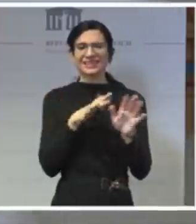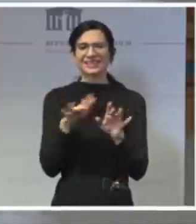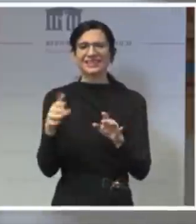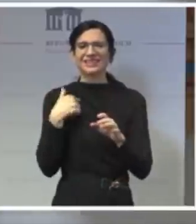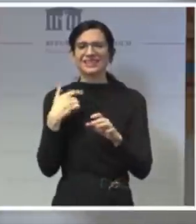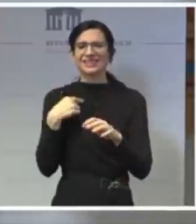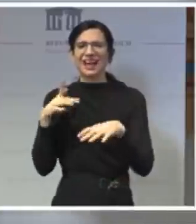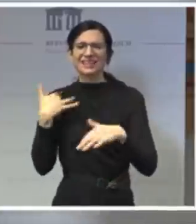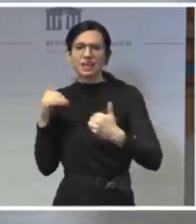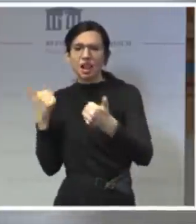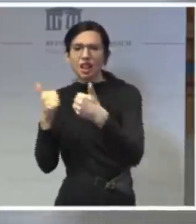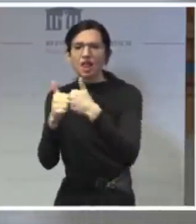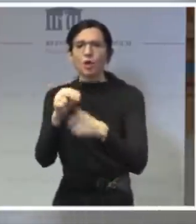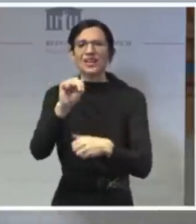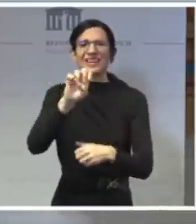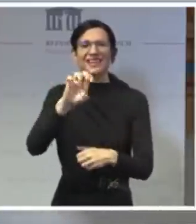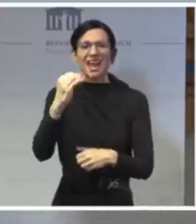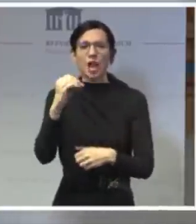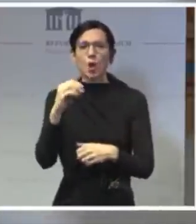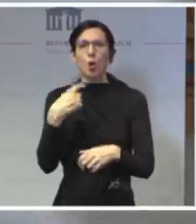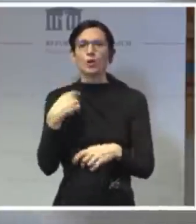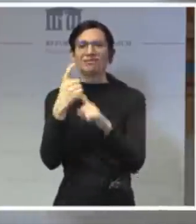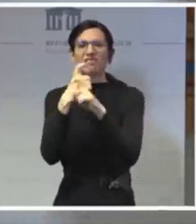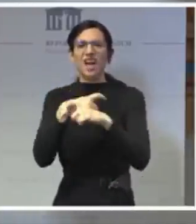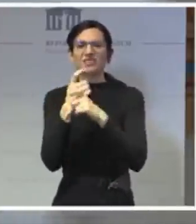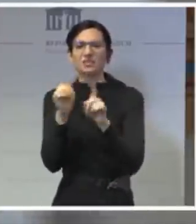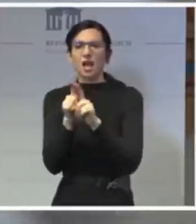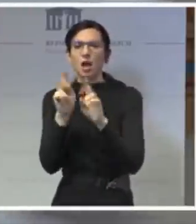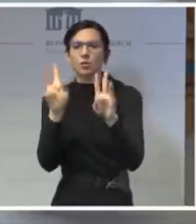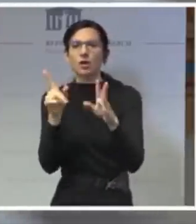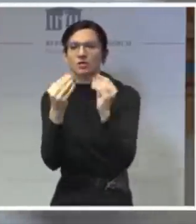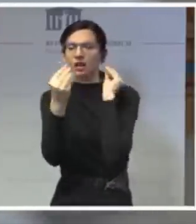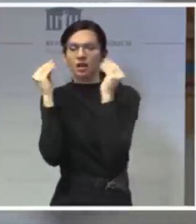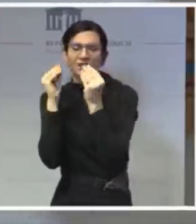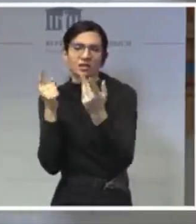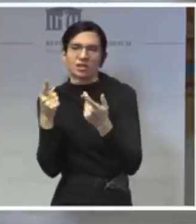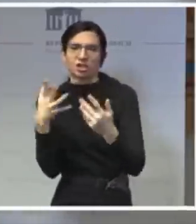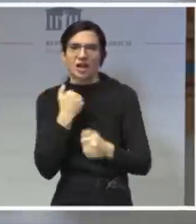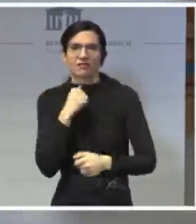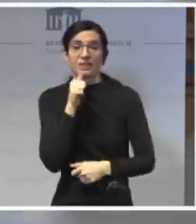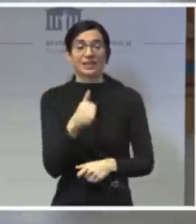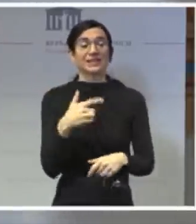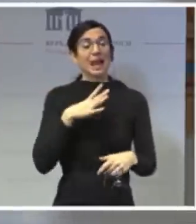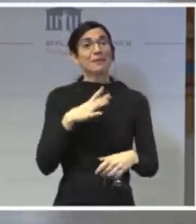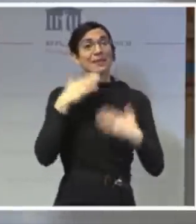die meisten wieder, dass die meisten wieder hier zusammenfinden, dann ist dieser Doppelschritt, glaube ich, eine gute Sache. Danke.